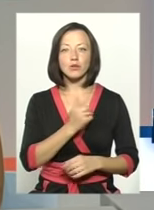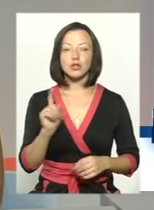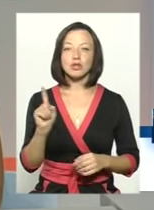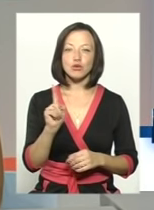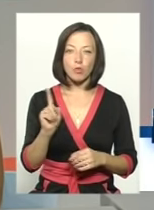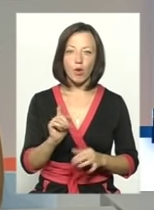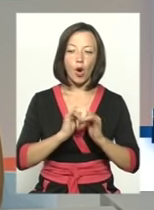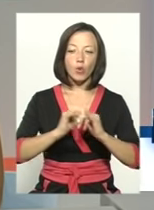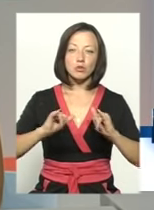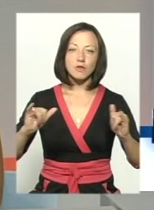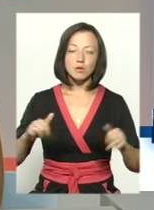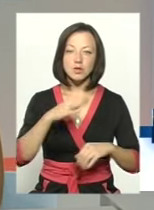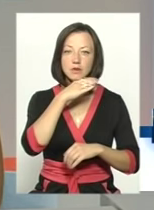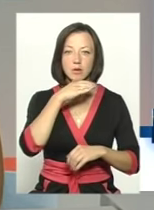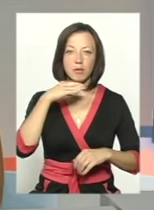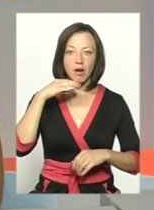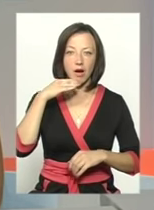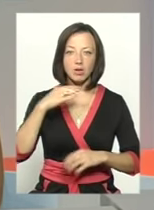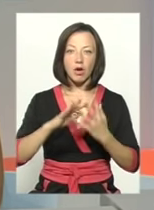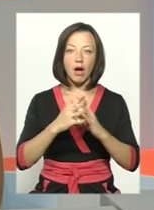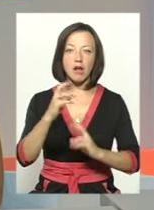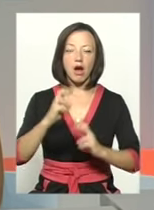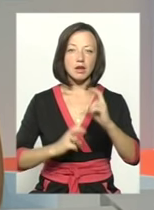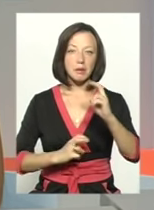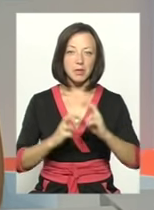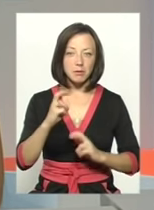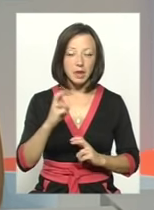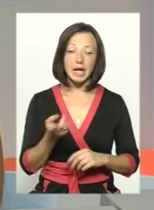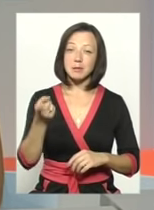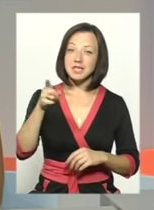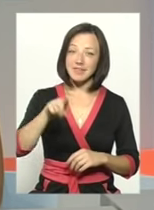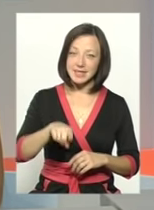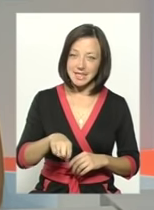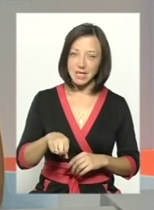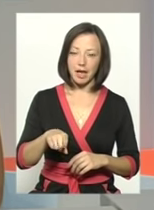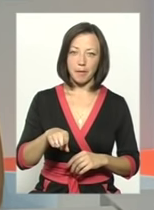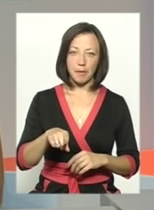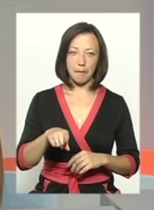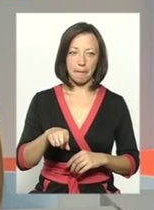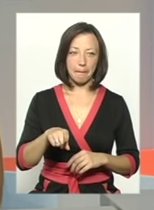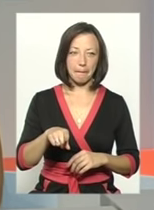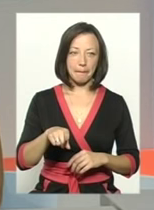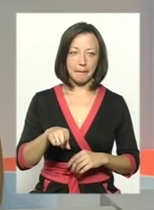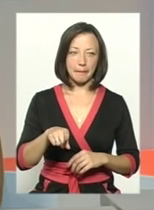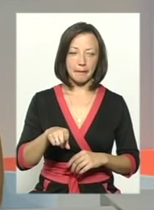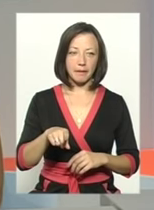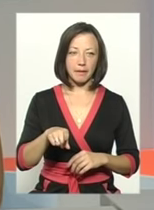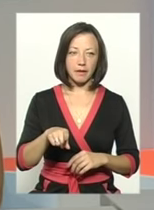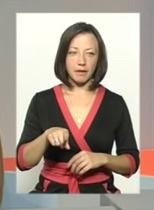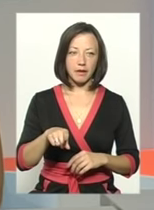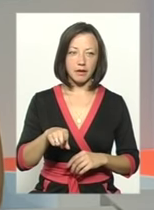розповсюдився на багато аграрних підприємств. І це в свою чергу відлучило ті